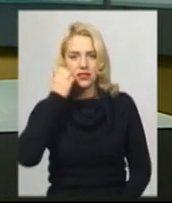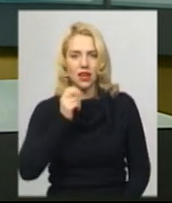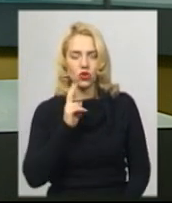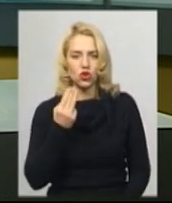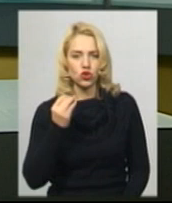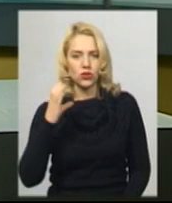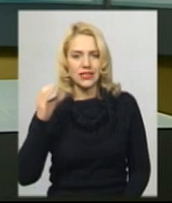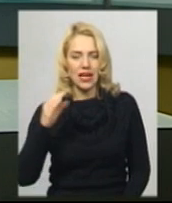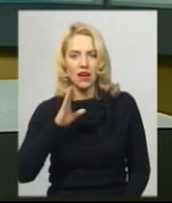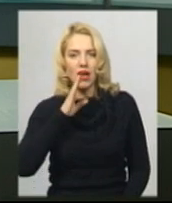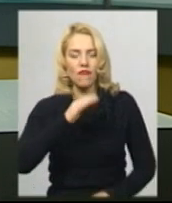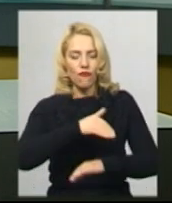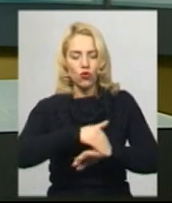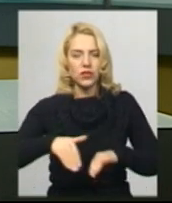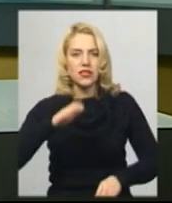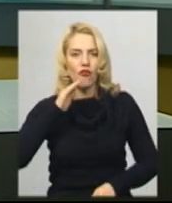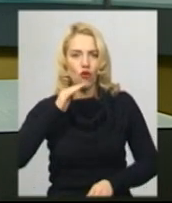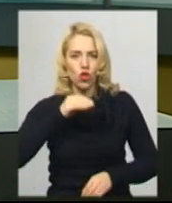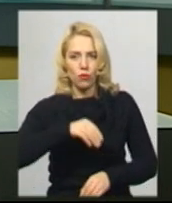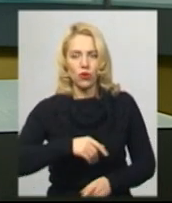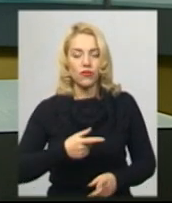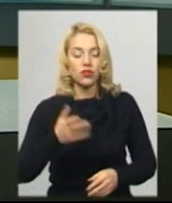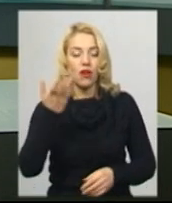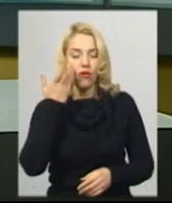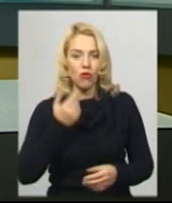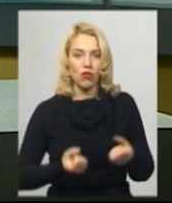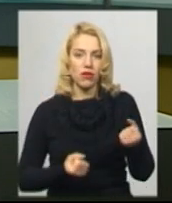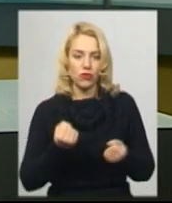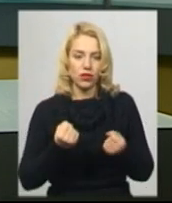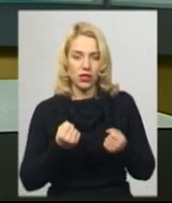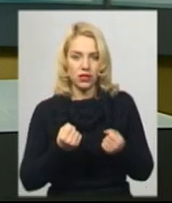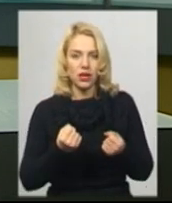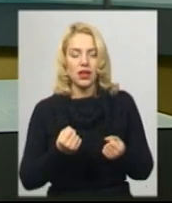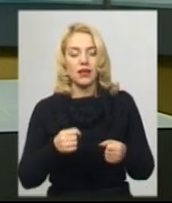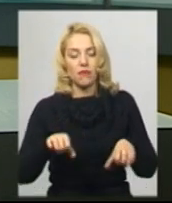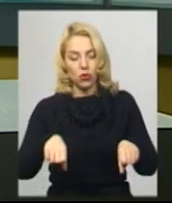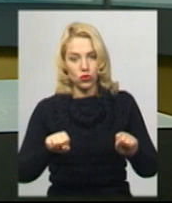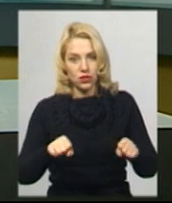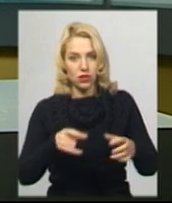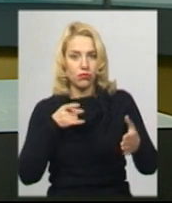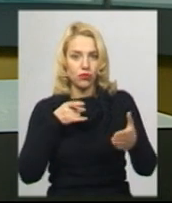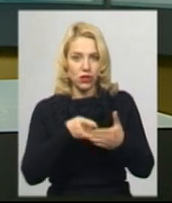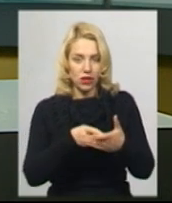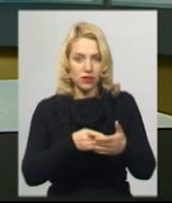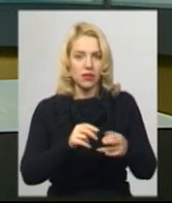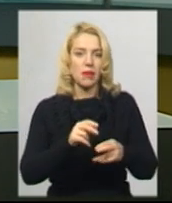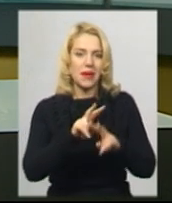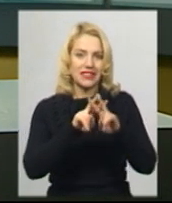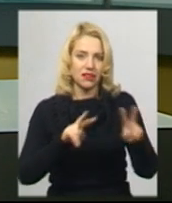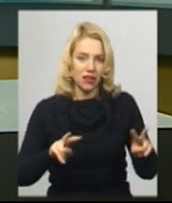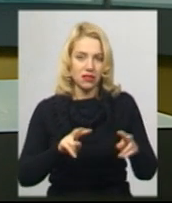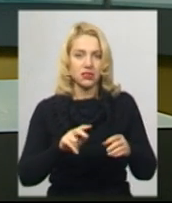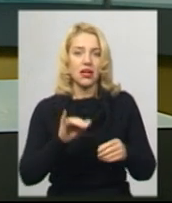водопровідної, коли автомобіль протаранив мотоцикл, який понесло на дитину. Від отриманих травм дитина померла у лікарні.